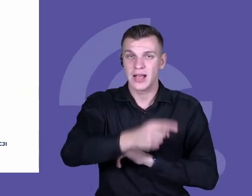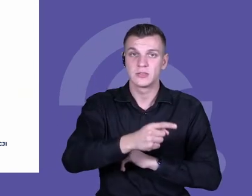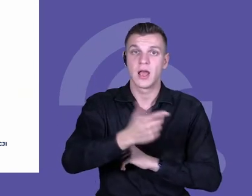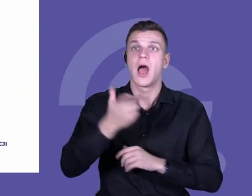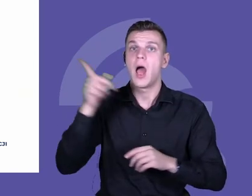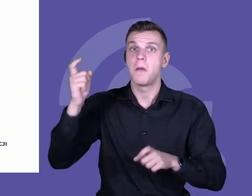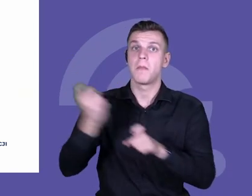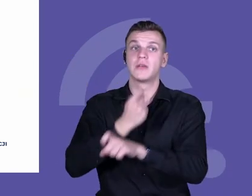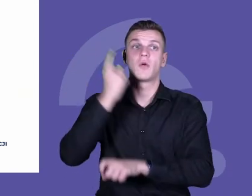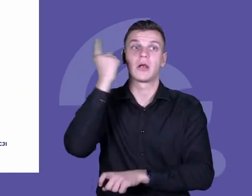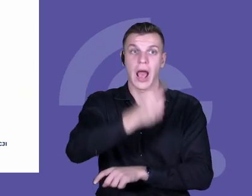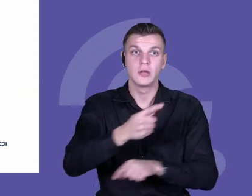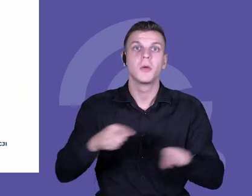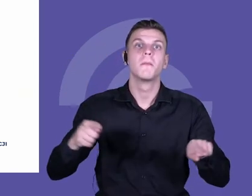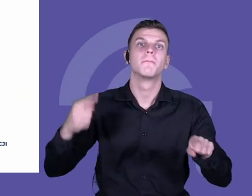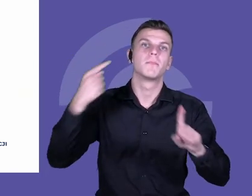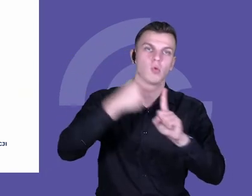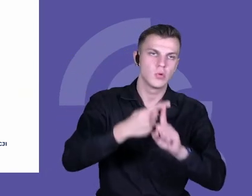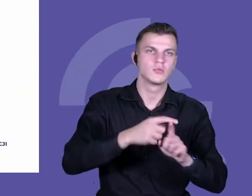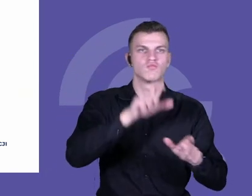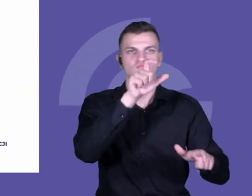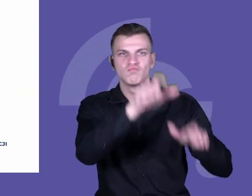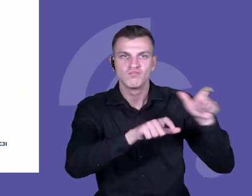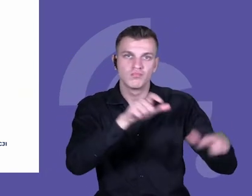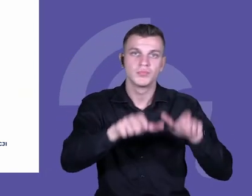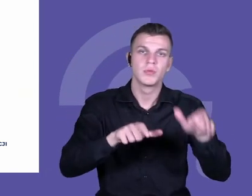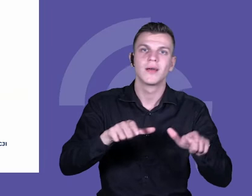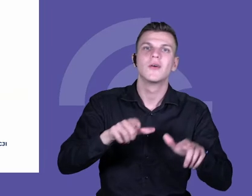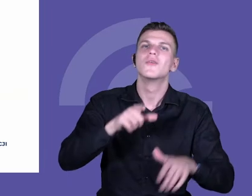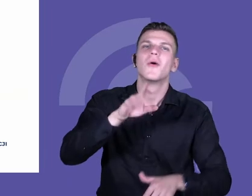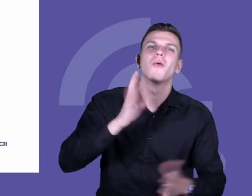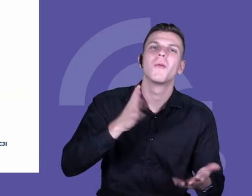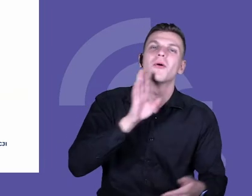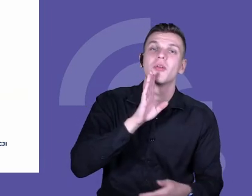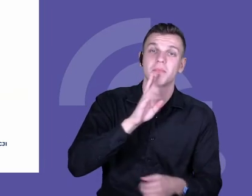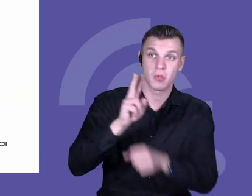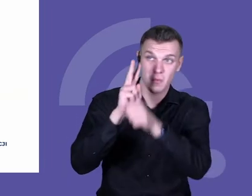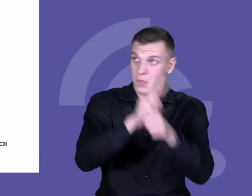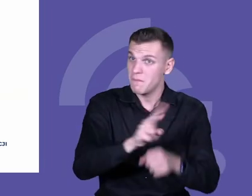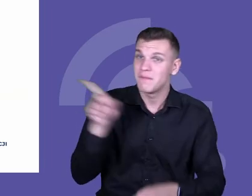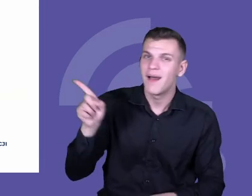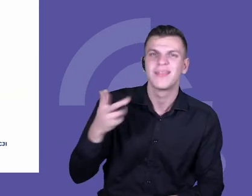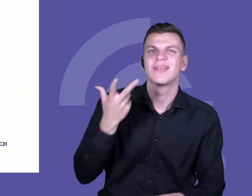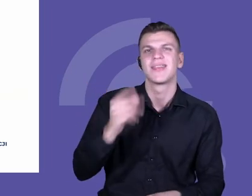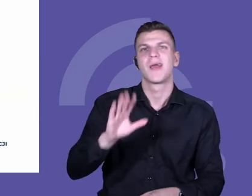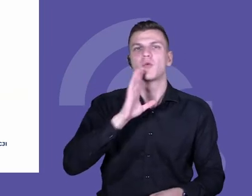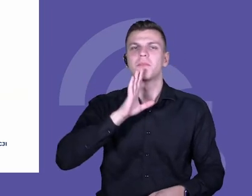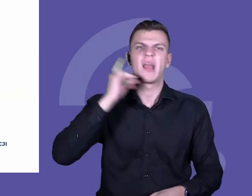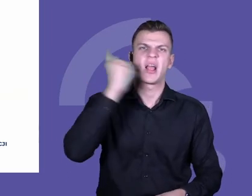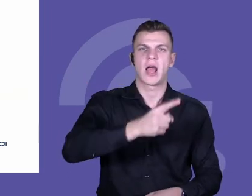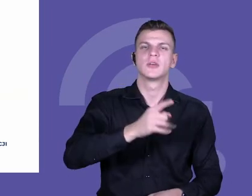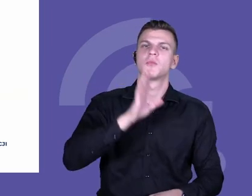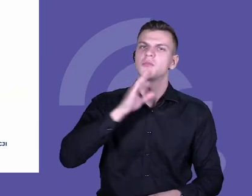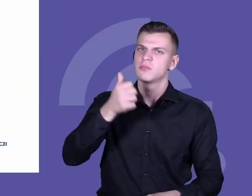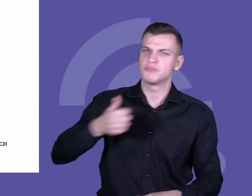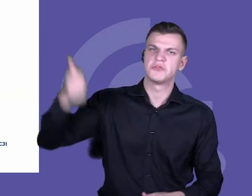nauczycieli, to jest jakby przeciwdziała budowaniu tym zaufaniu. Także budowanie takie przywództwa wśród